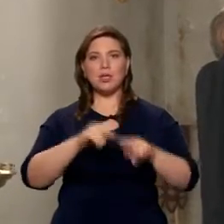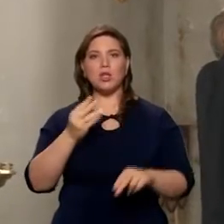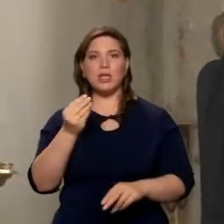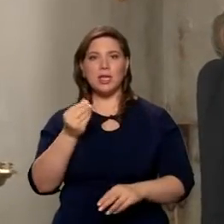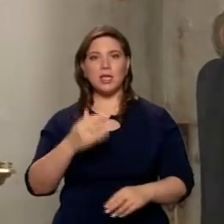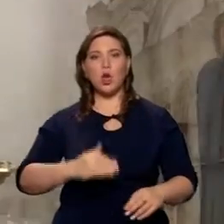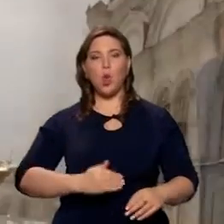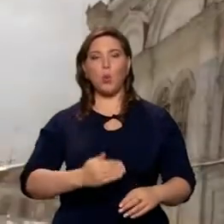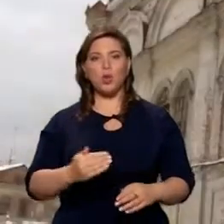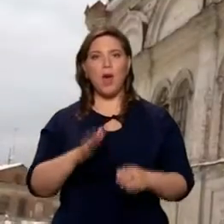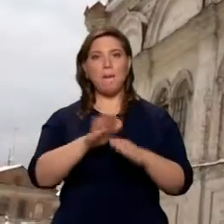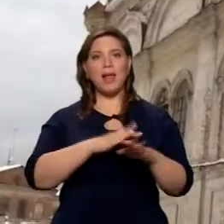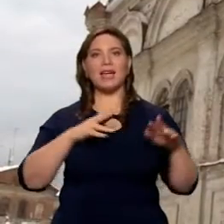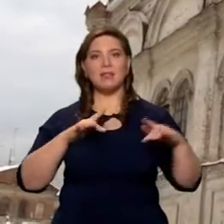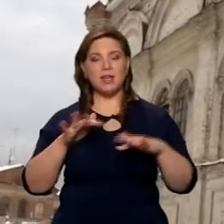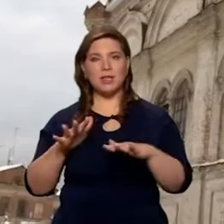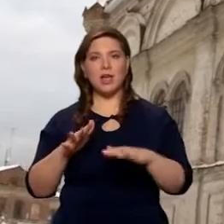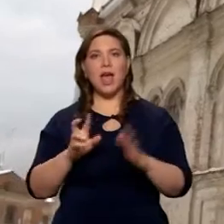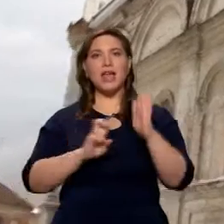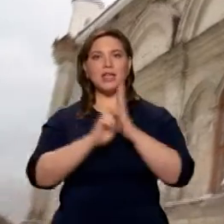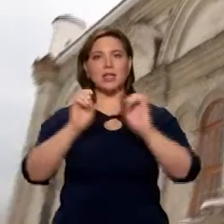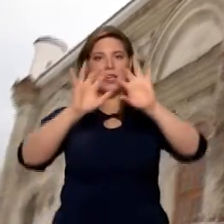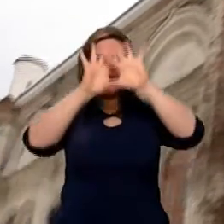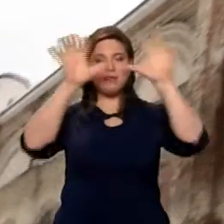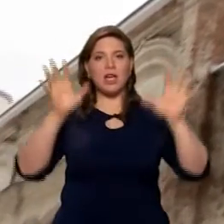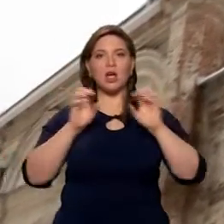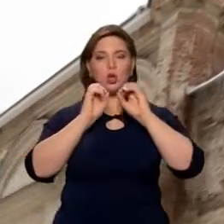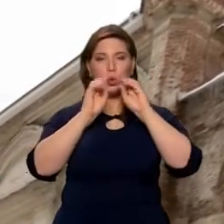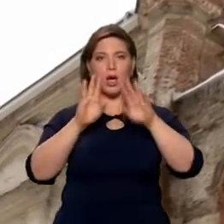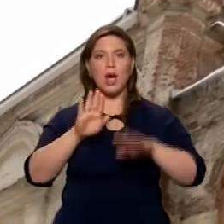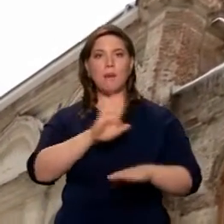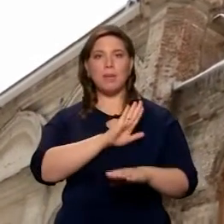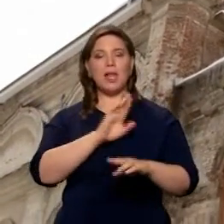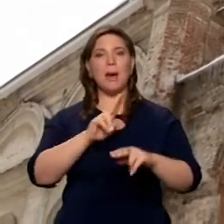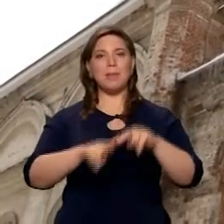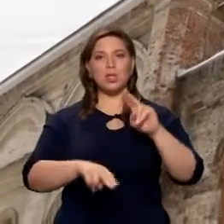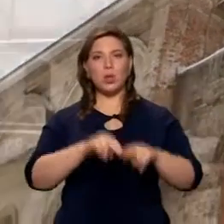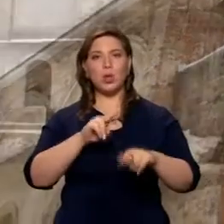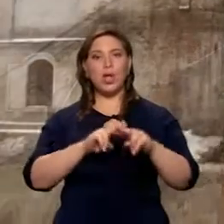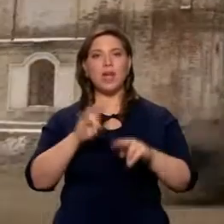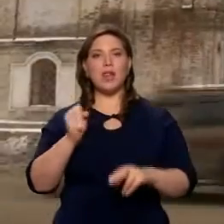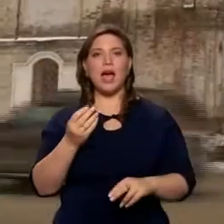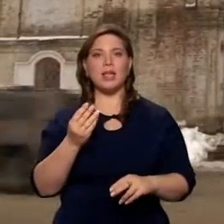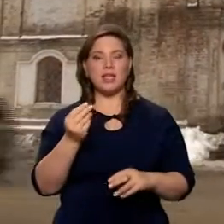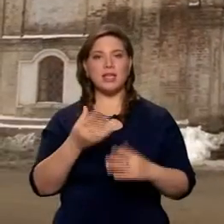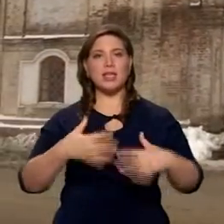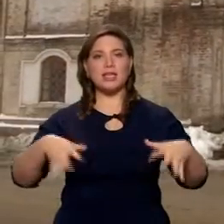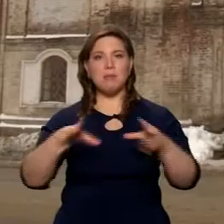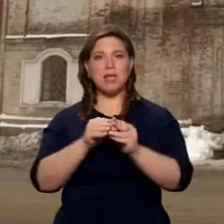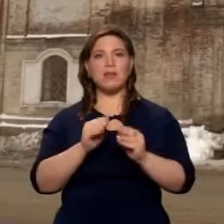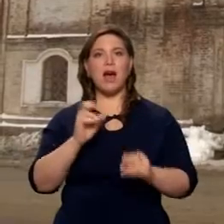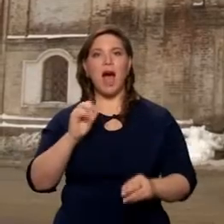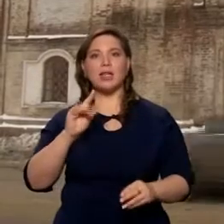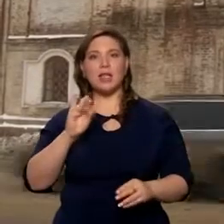купцов-благотворителей. И вот церковь Святого Духа, или Духовской собор, он был построен семейством